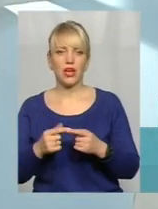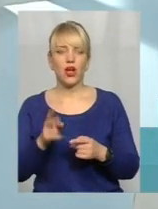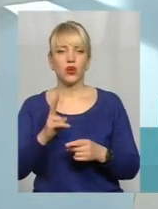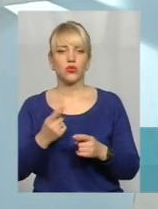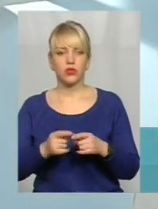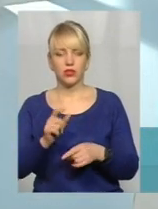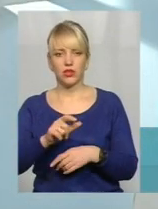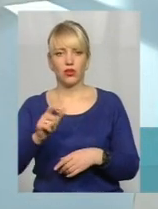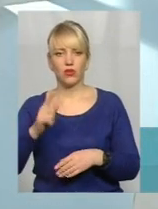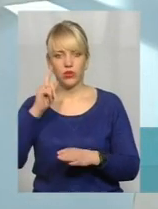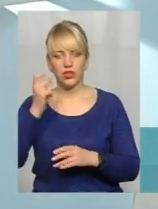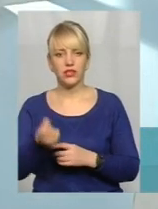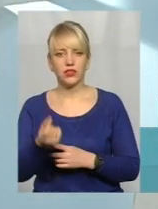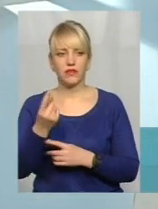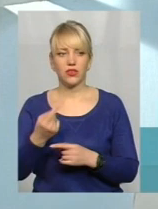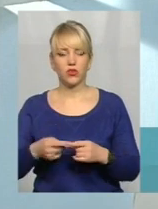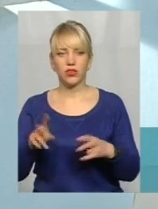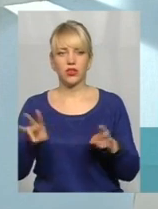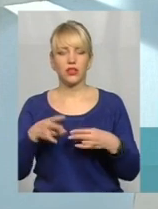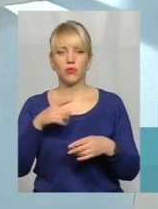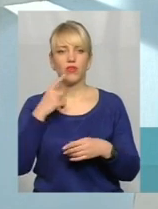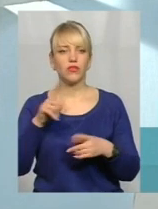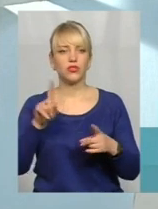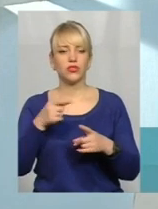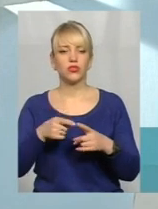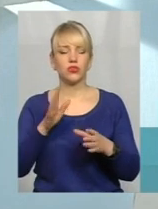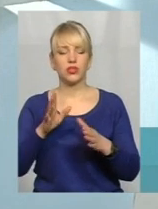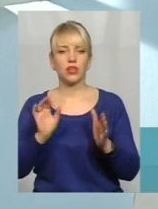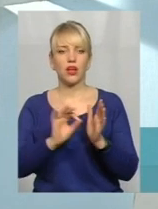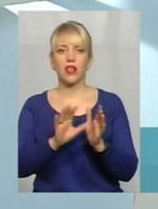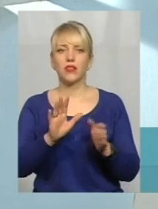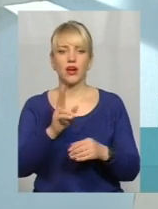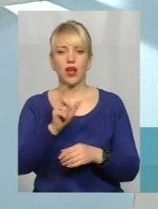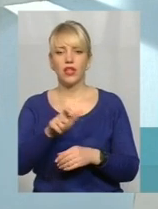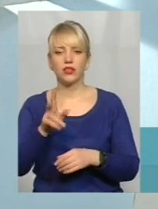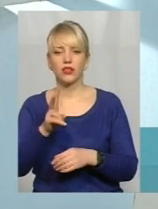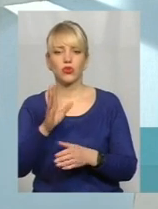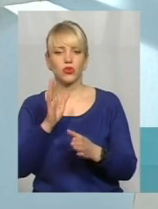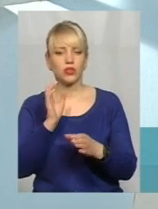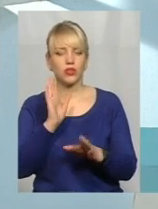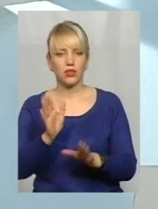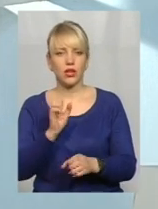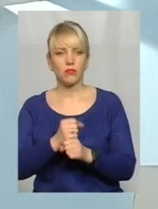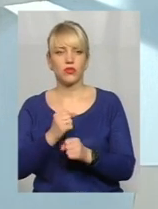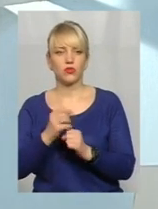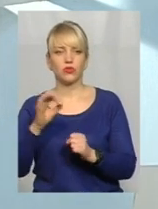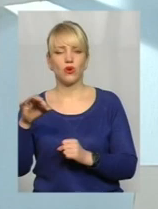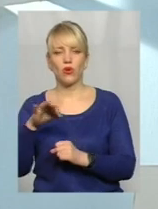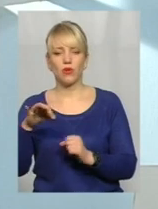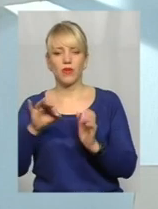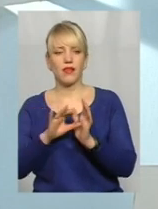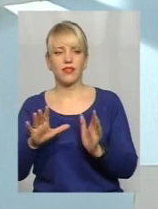насправді тут не треба вузьку сприймати, що це тільки мають бути якісь енергетики, які працюють там десь в обленерго або дотичніх таких